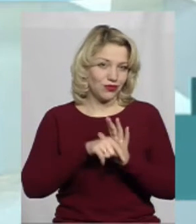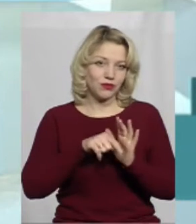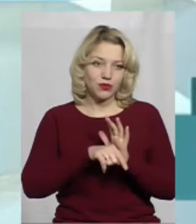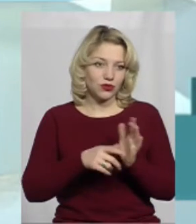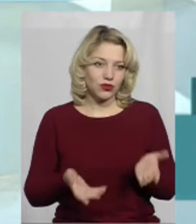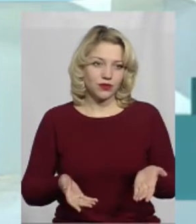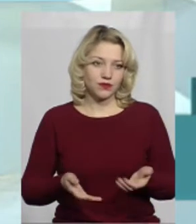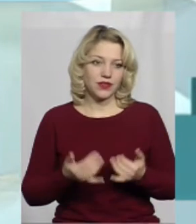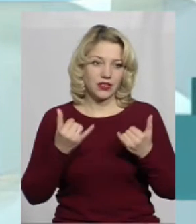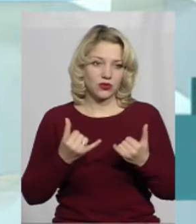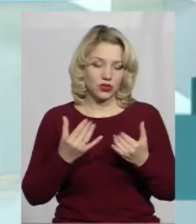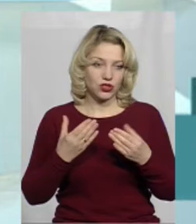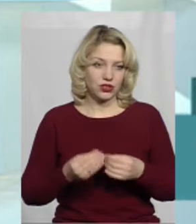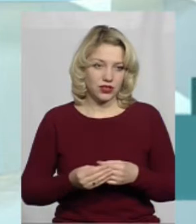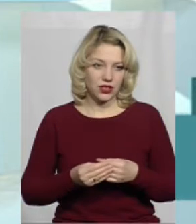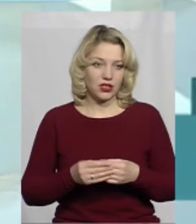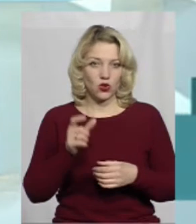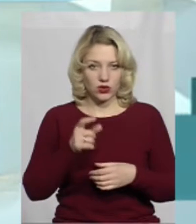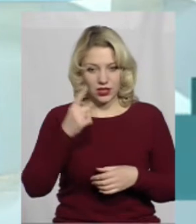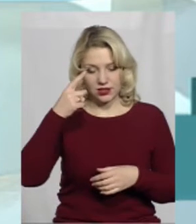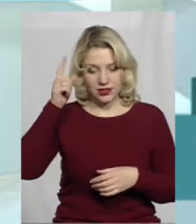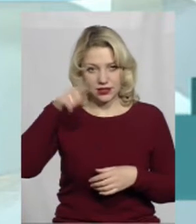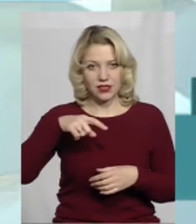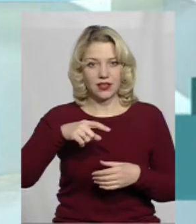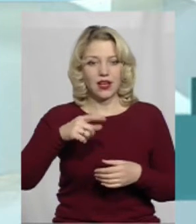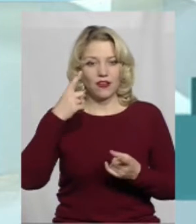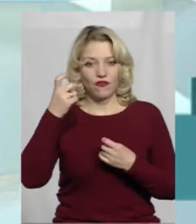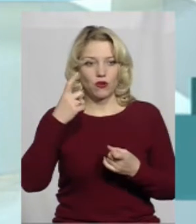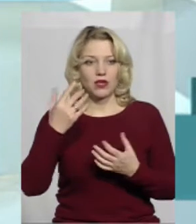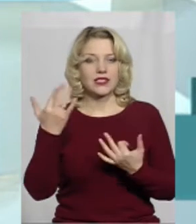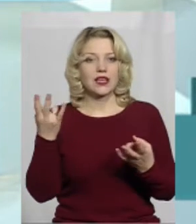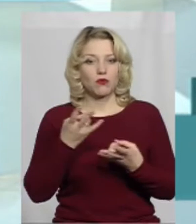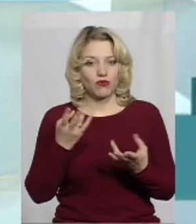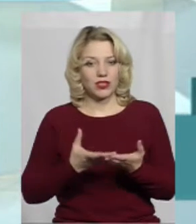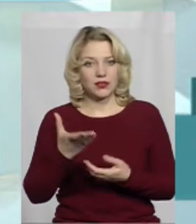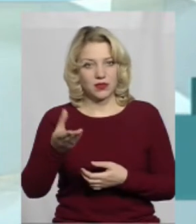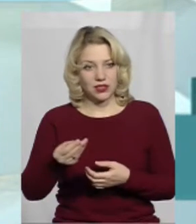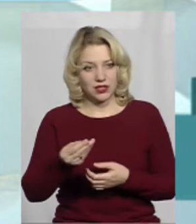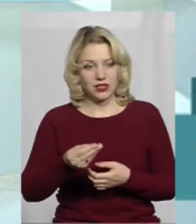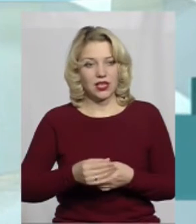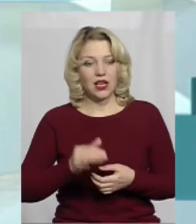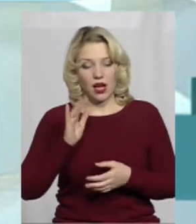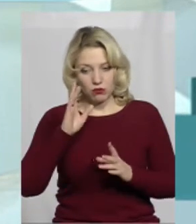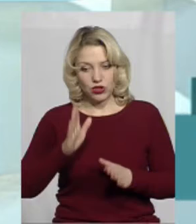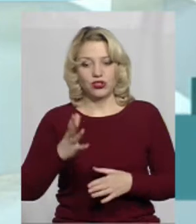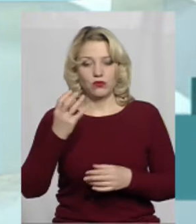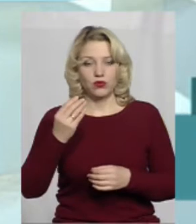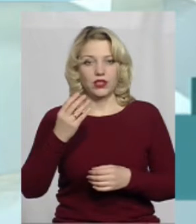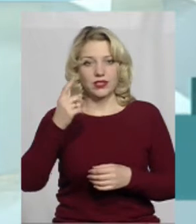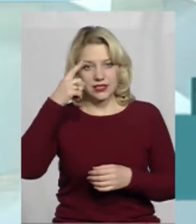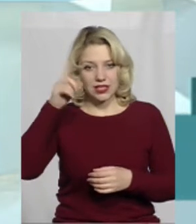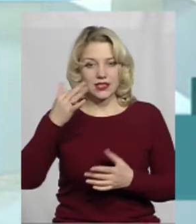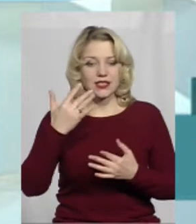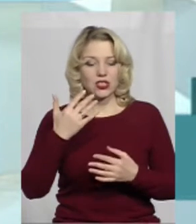людина, я думаю, що вона володіє інформацією про те, скільки їй необхідно сплатити, а при цьому буде володіти інформацією,